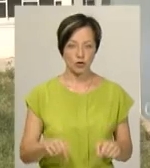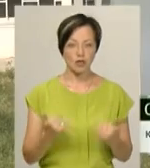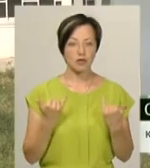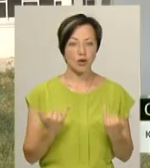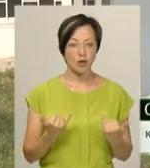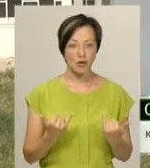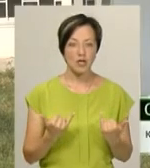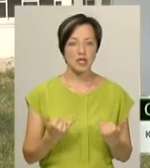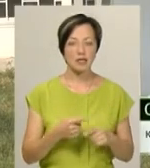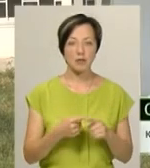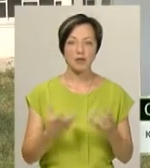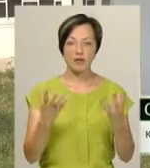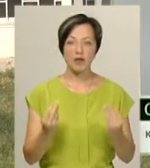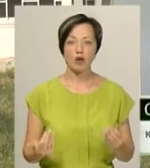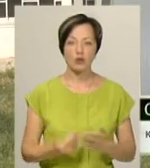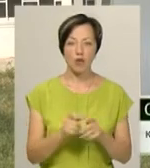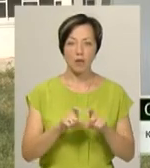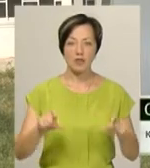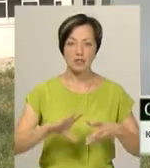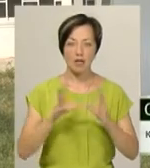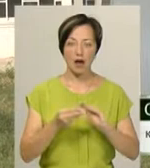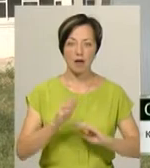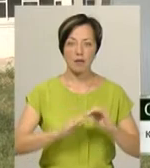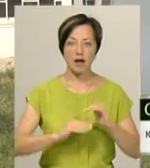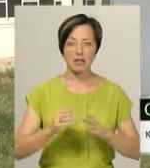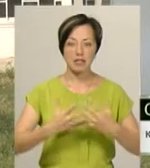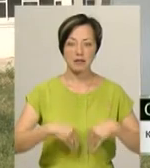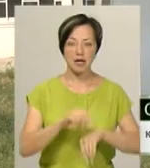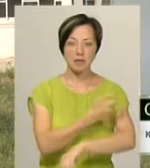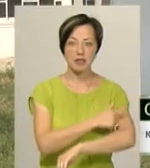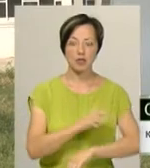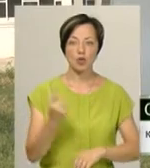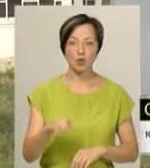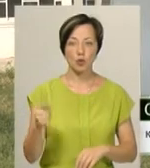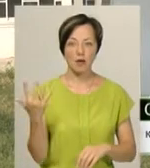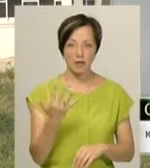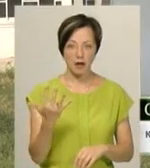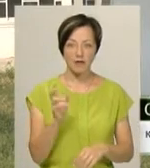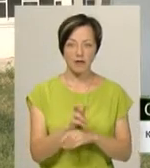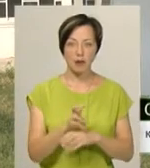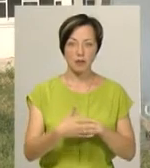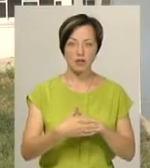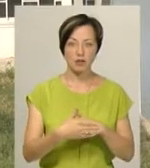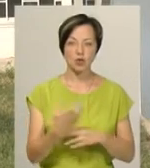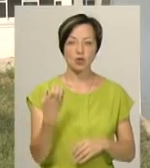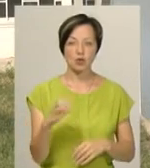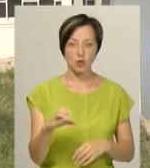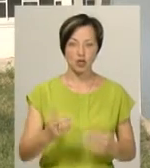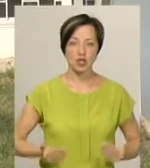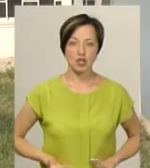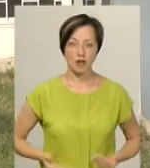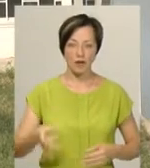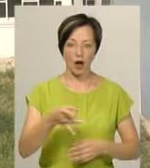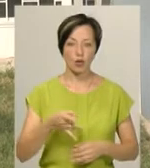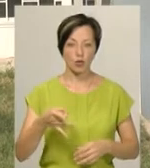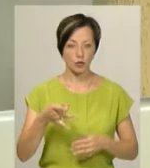сьогодні за півдня нову амбулаторію загальної практики сімейної медицини номер 5 у Хмельницькому відвідало близько сотні жителів